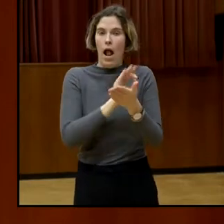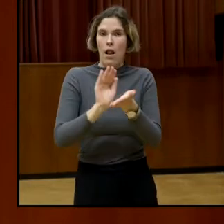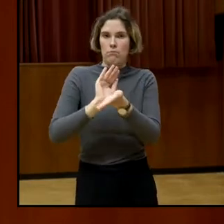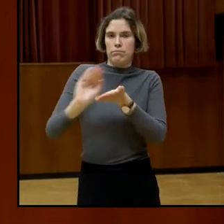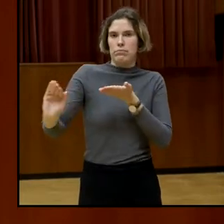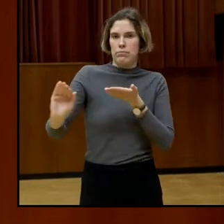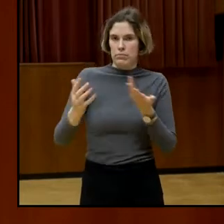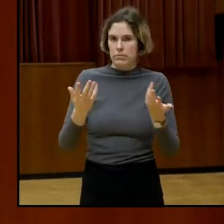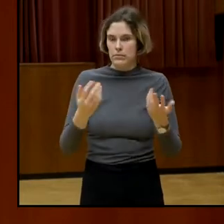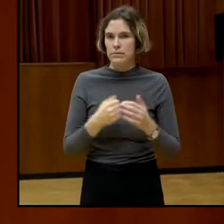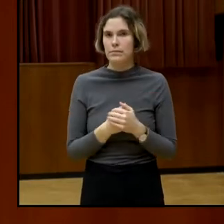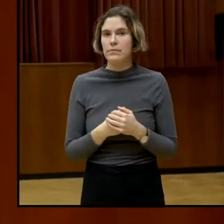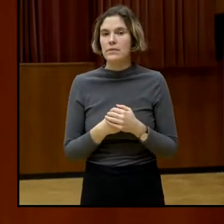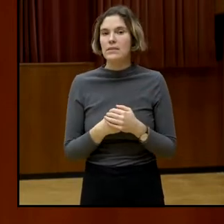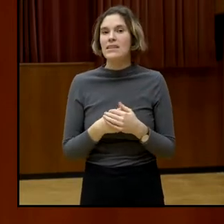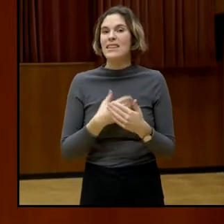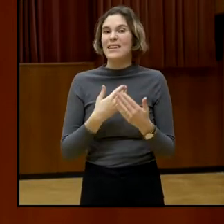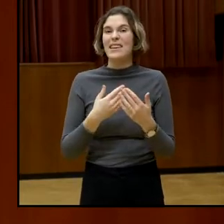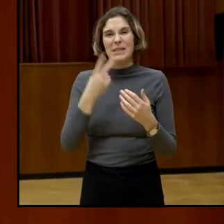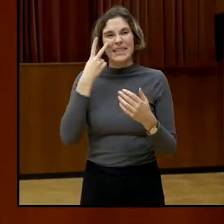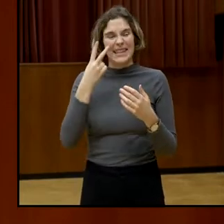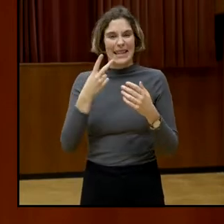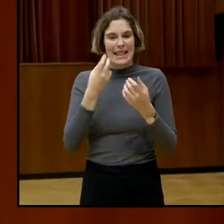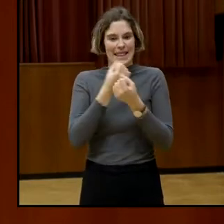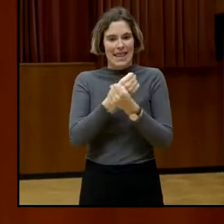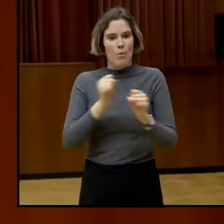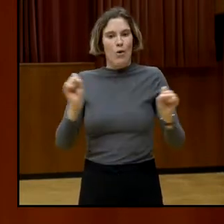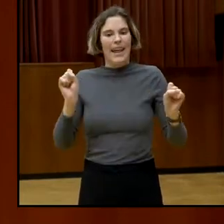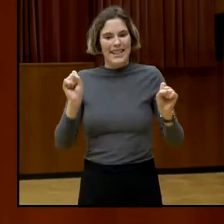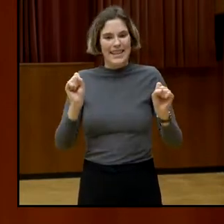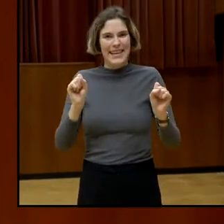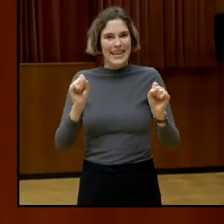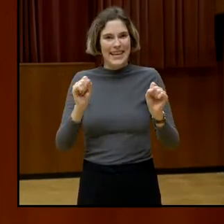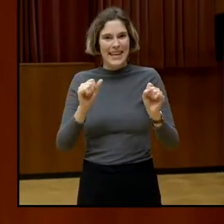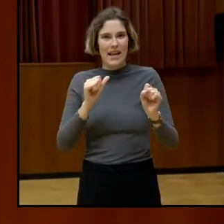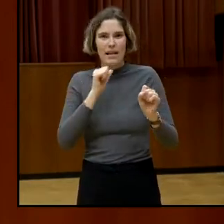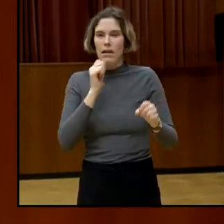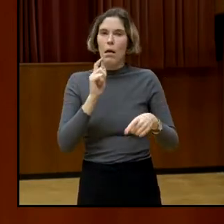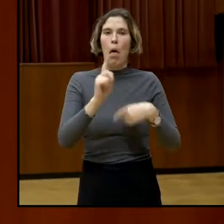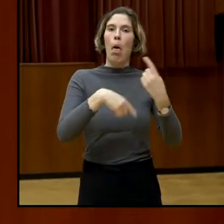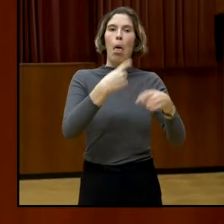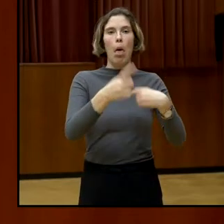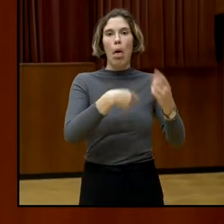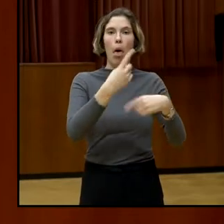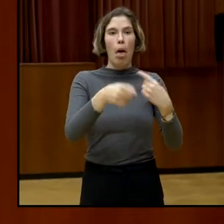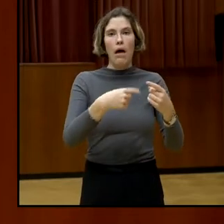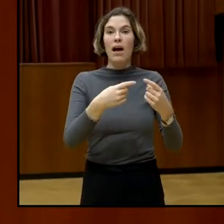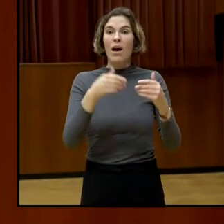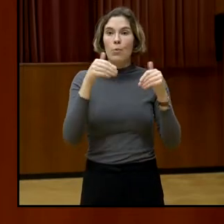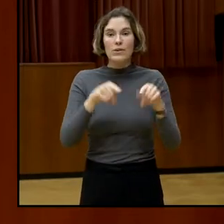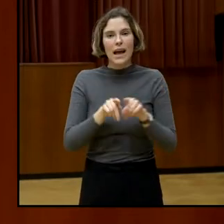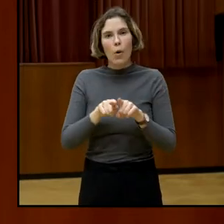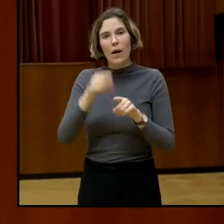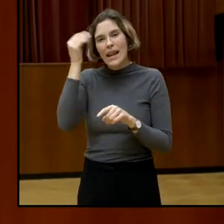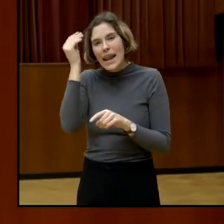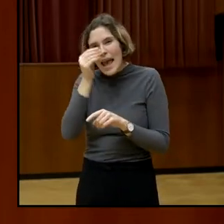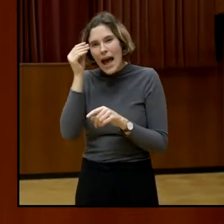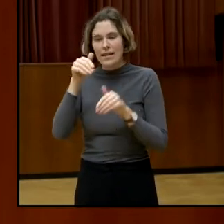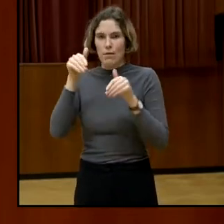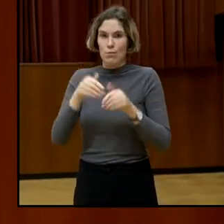Demokratie einfach kein Selbstläufer ist, sie muss gelernt und geübt werden. Das haben wir heute schon gehört zum Teil.